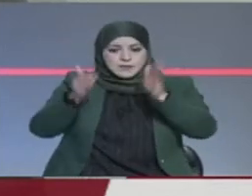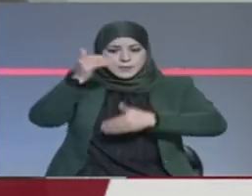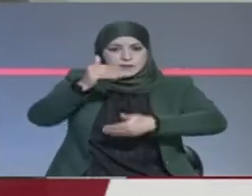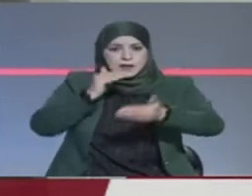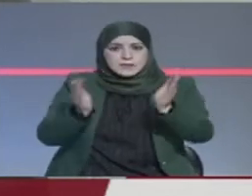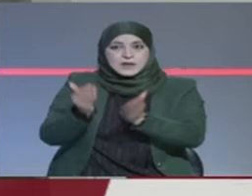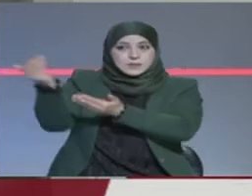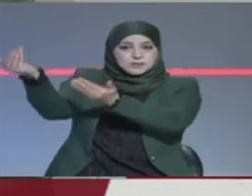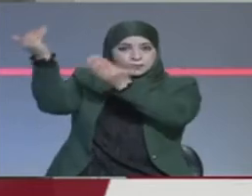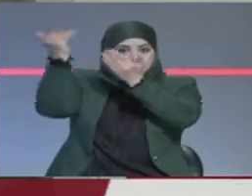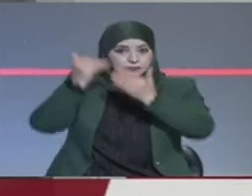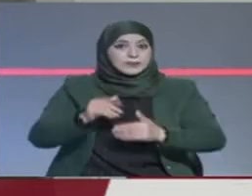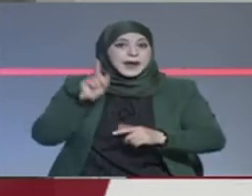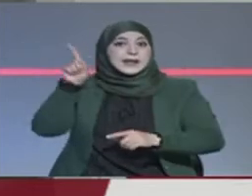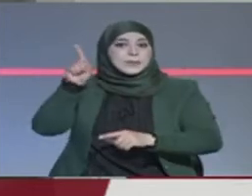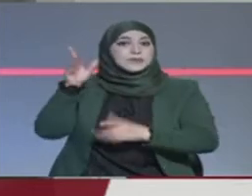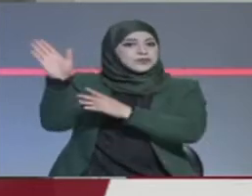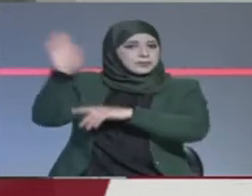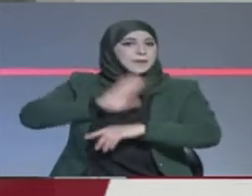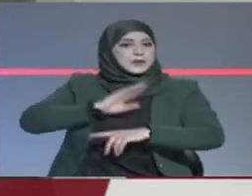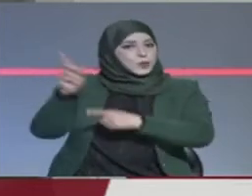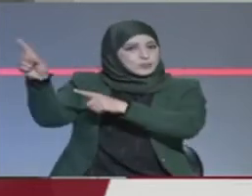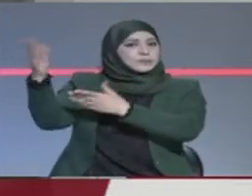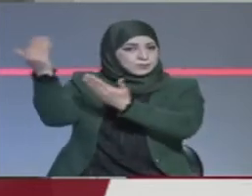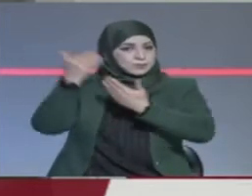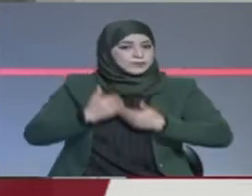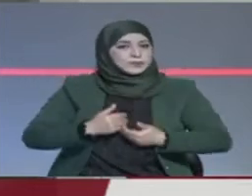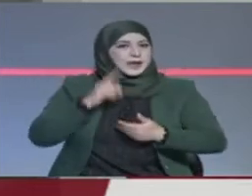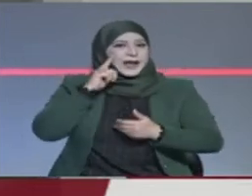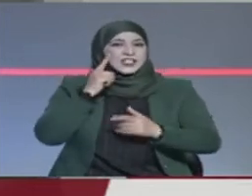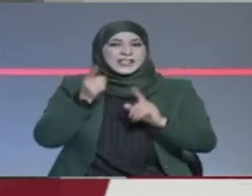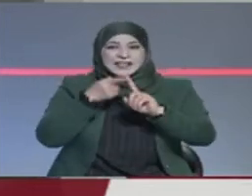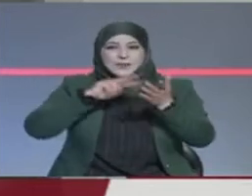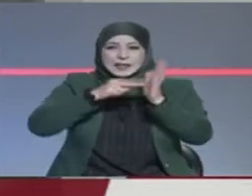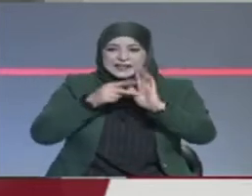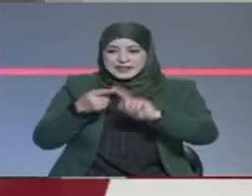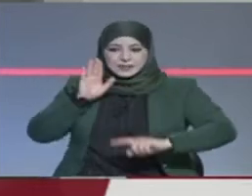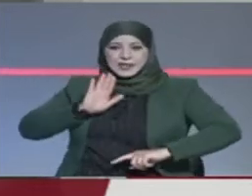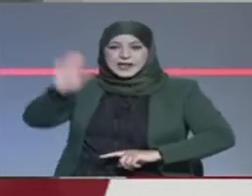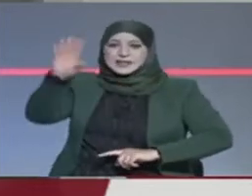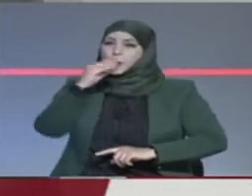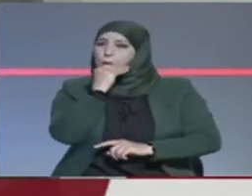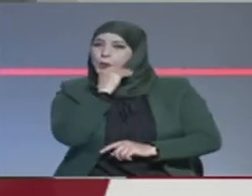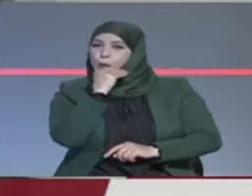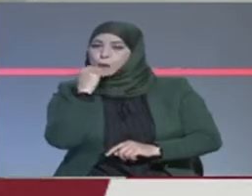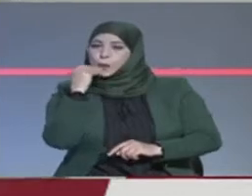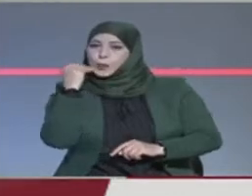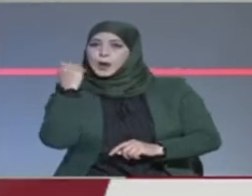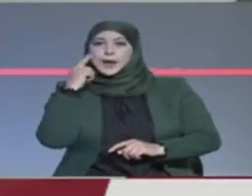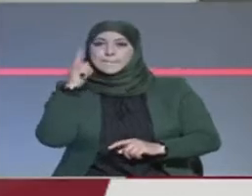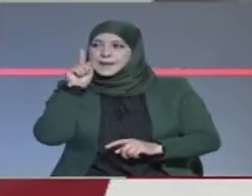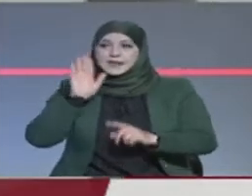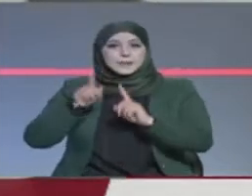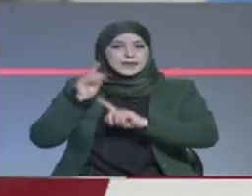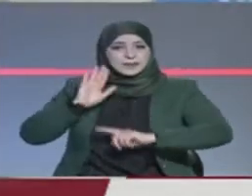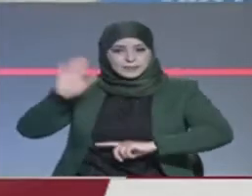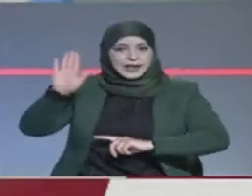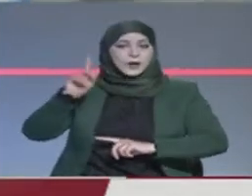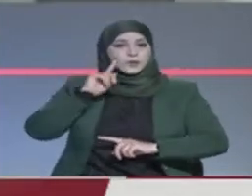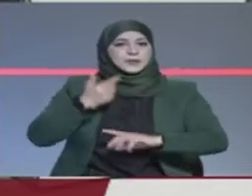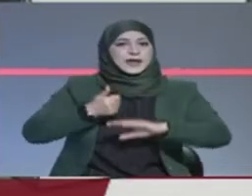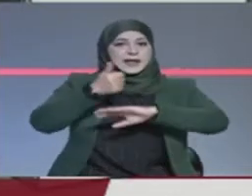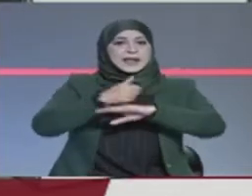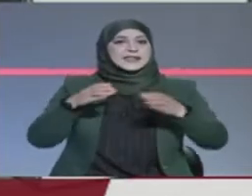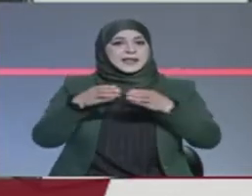بنفسها باعتبار ما تحتاجه هذه المواد من معدات خاصة للتبريد كما شدد رئيس اللجنة على أنه لا